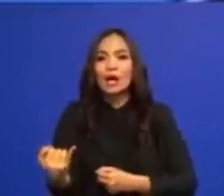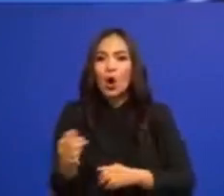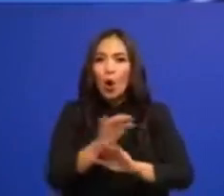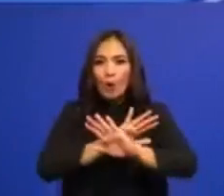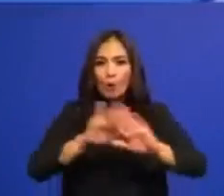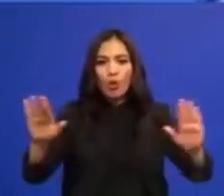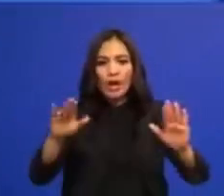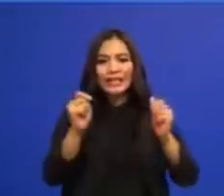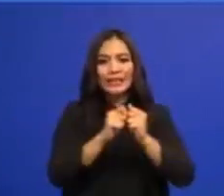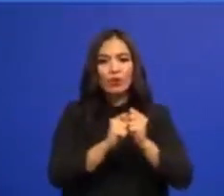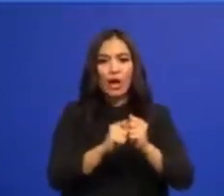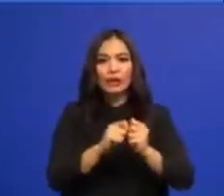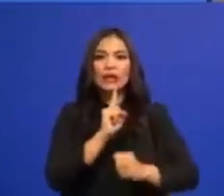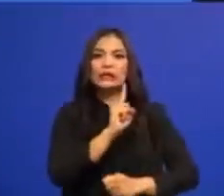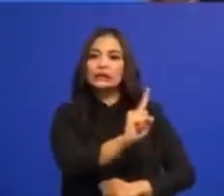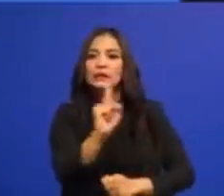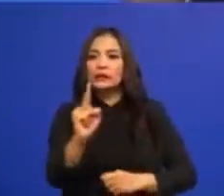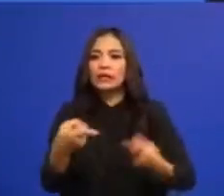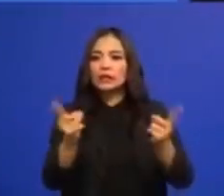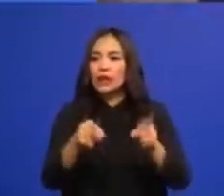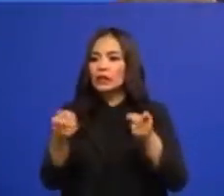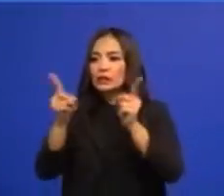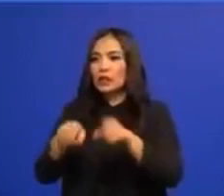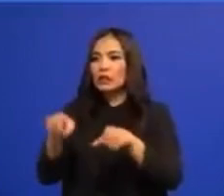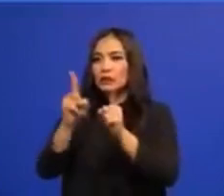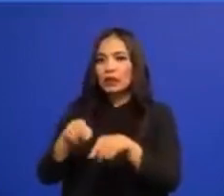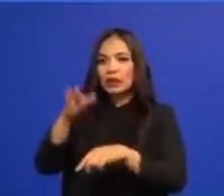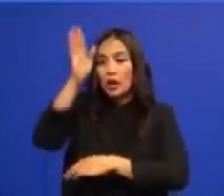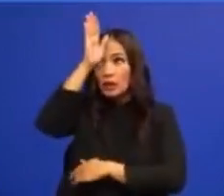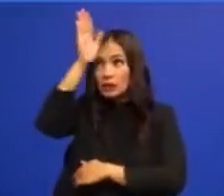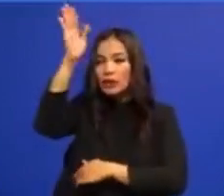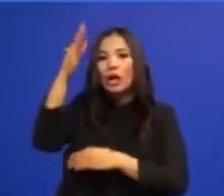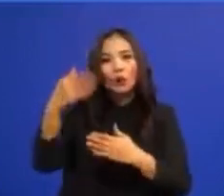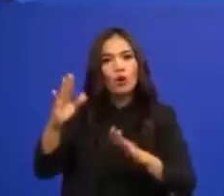Bukan dibuat dengan sendirinya setia sampai akhir.